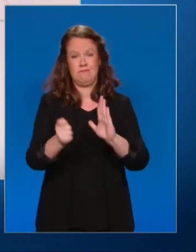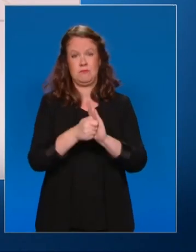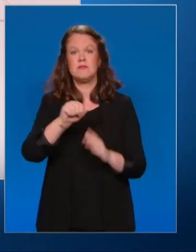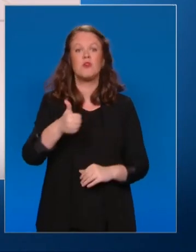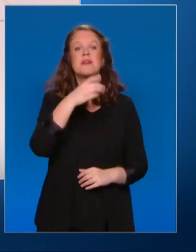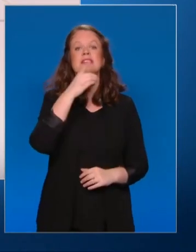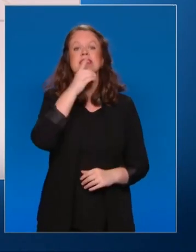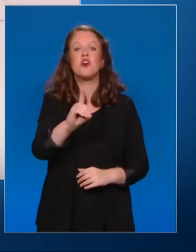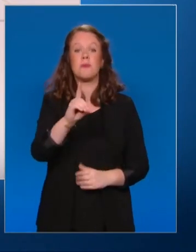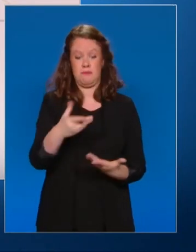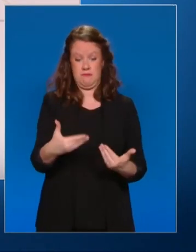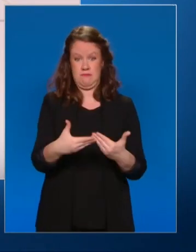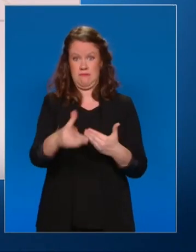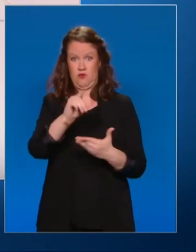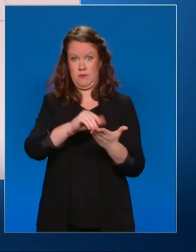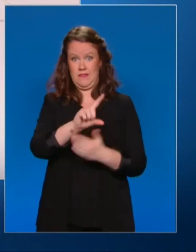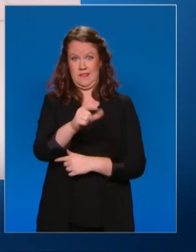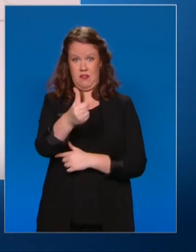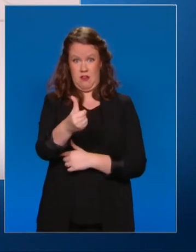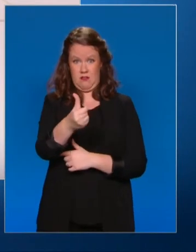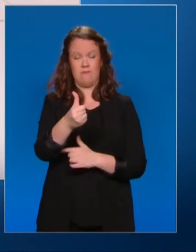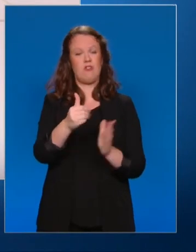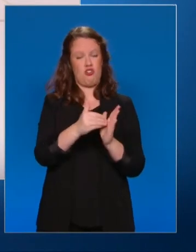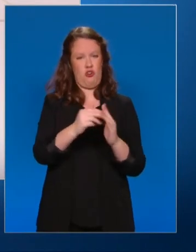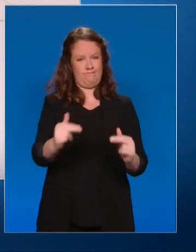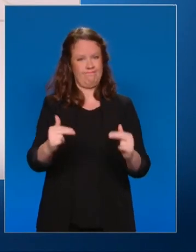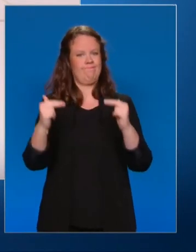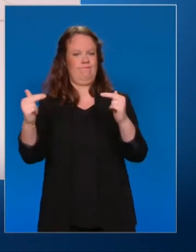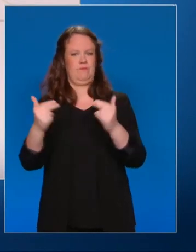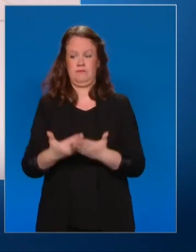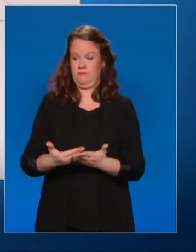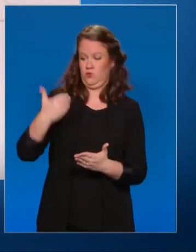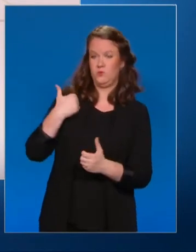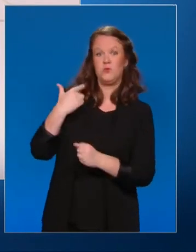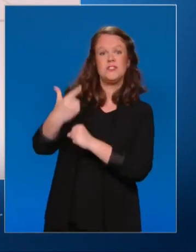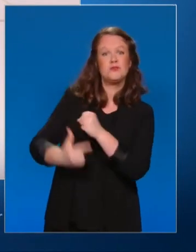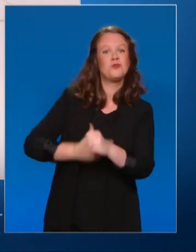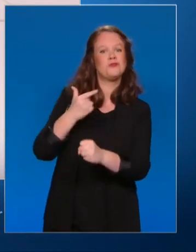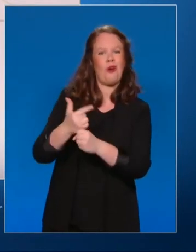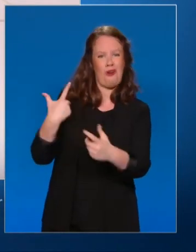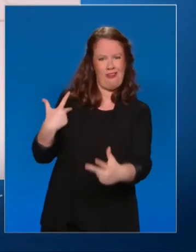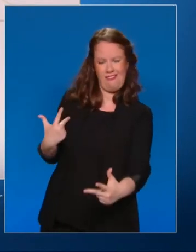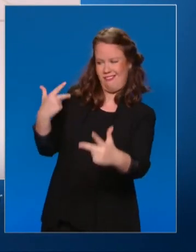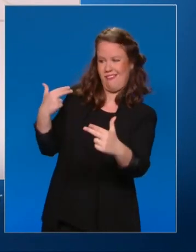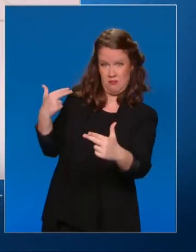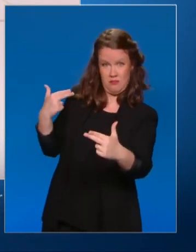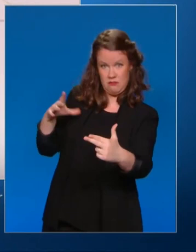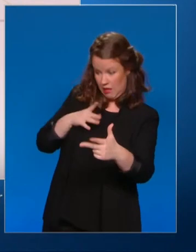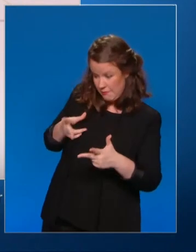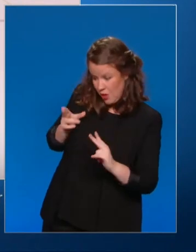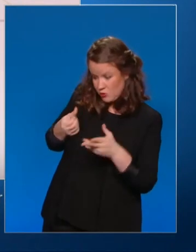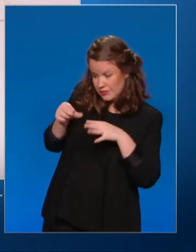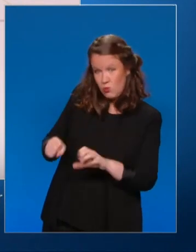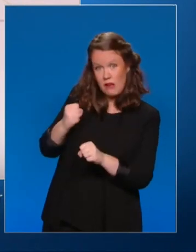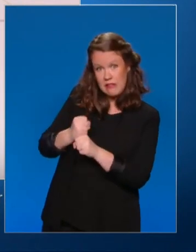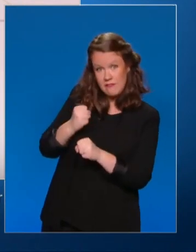s'engager. Il faudra avoir travaillé au moins six mois dans les deux dernières années pour pouvoir être indemnisé. Alors qu'aujourd